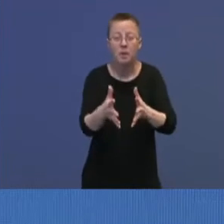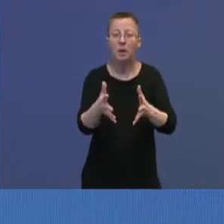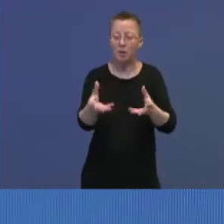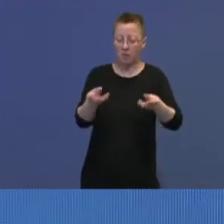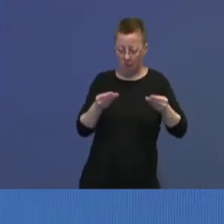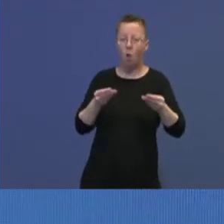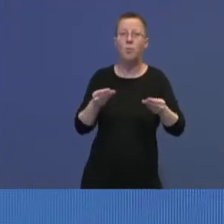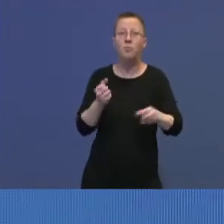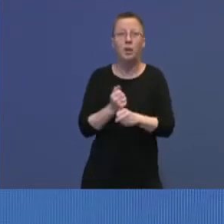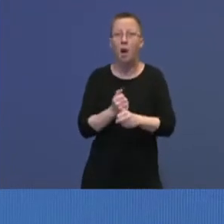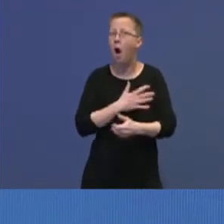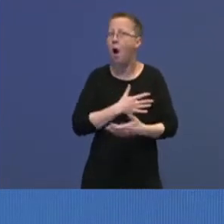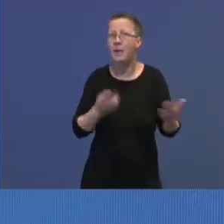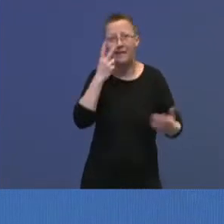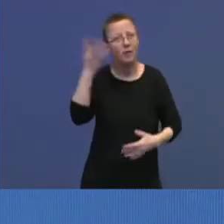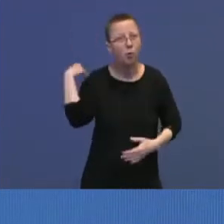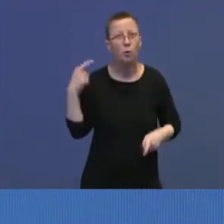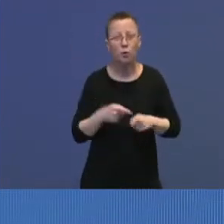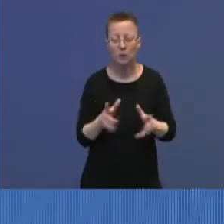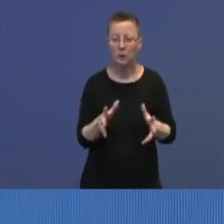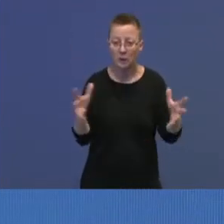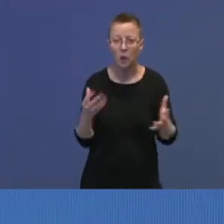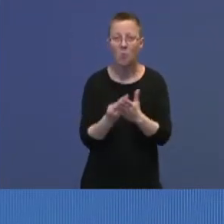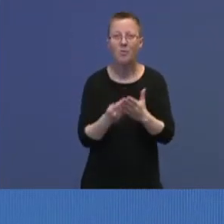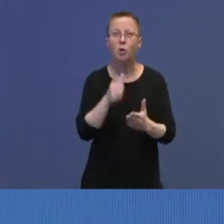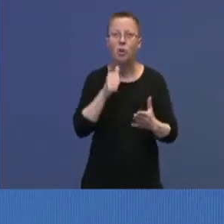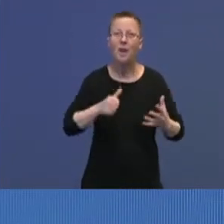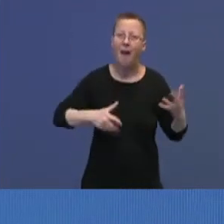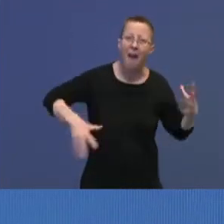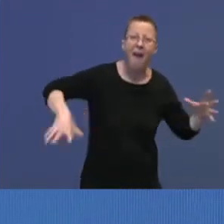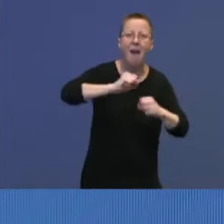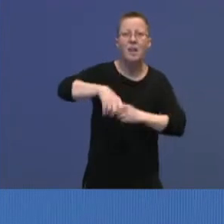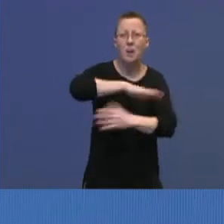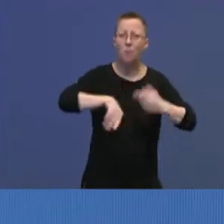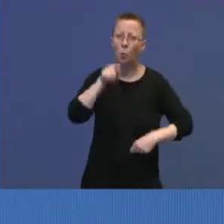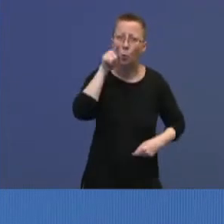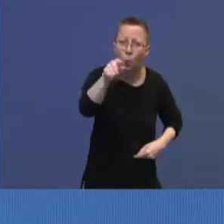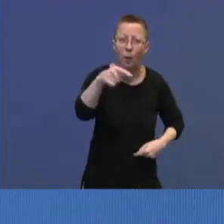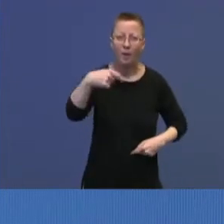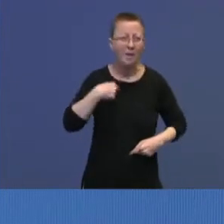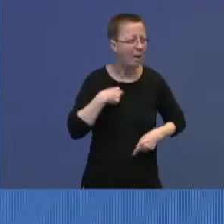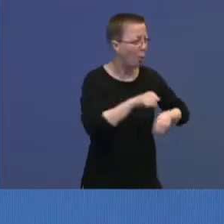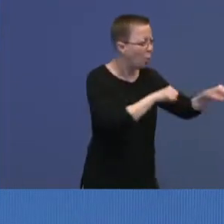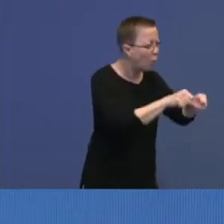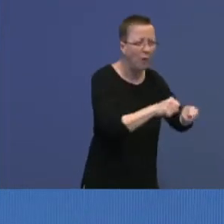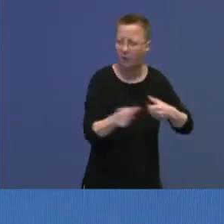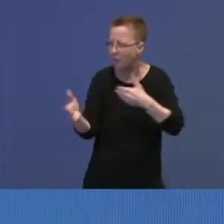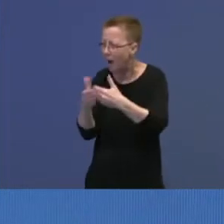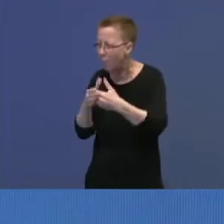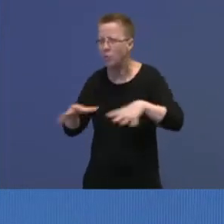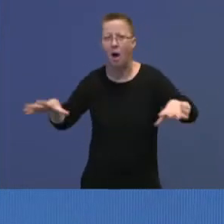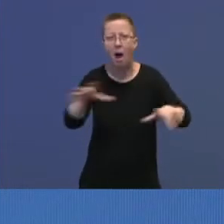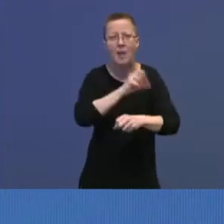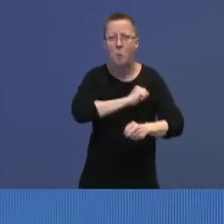uten historisk sidestykke, så må vi engasjere hele samfunnet. Dei og meg, kommunen, naboen, alle blir